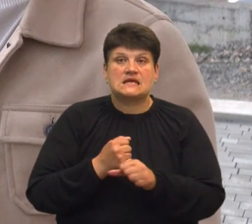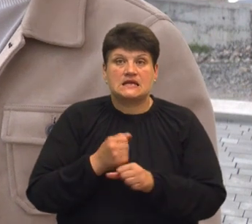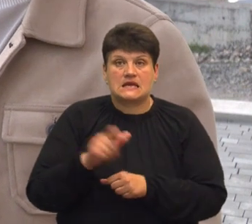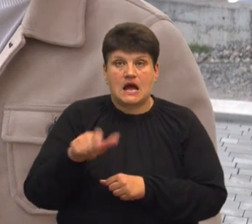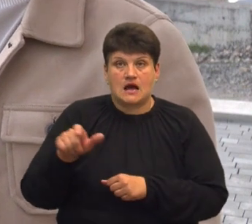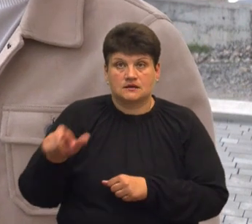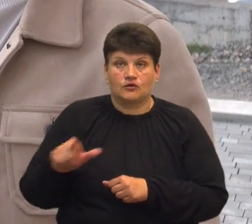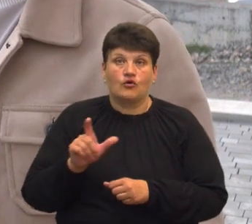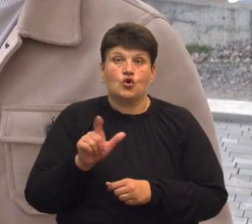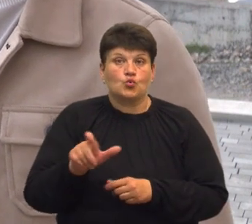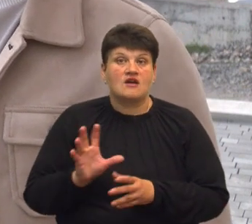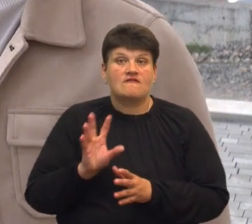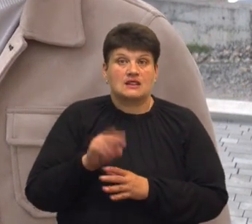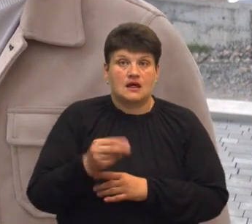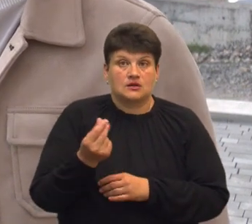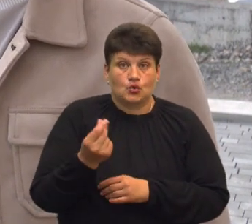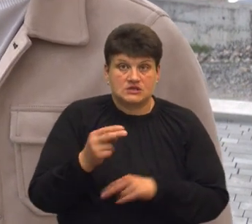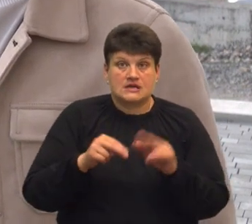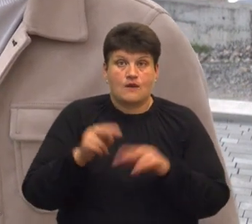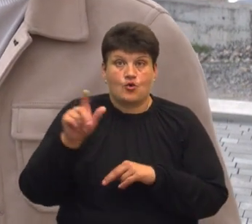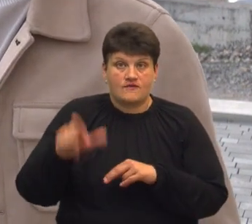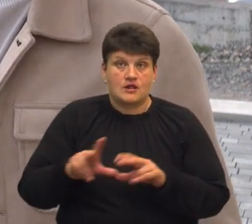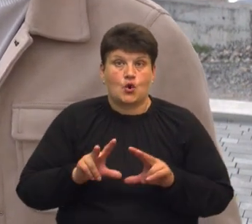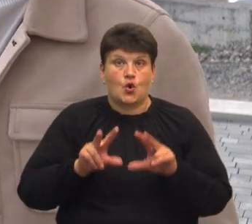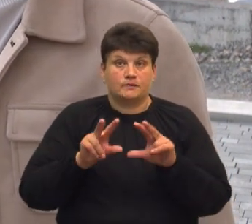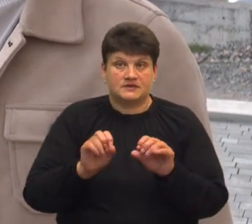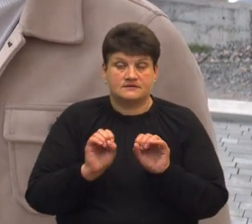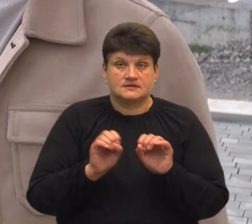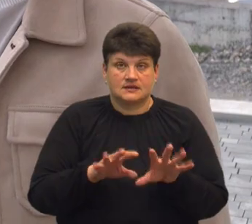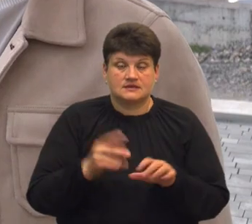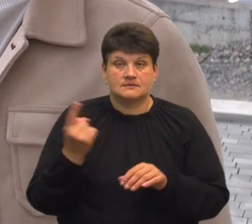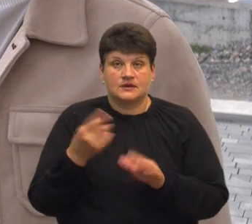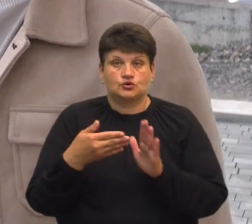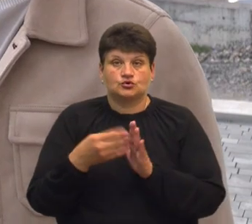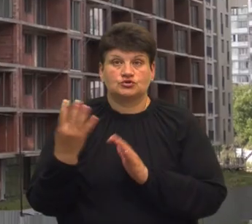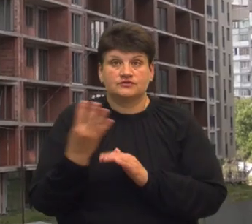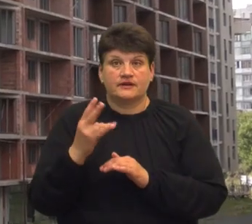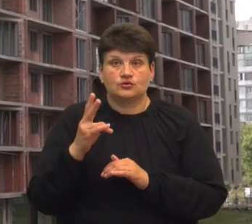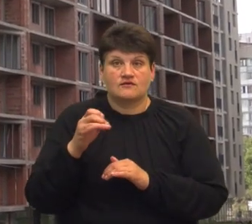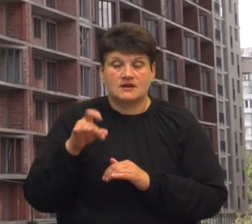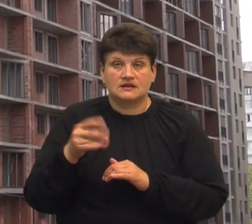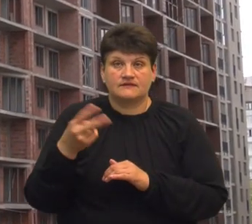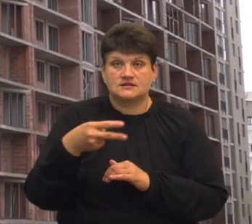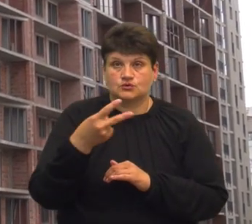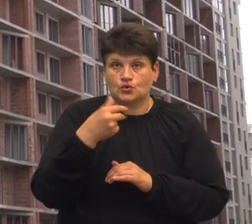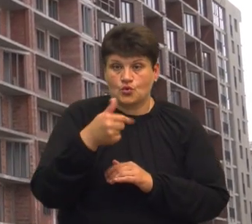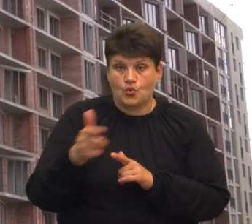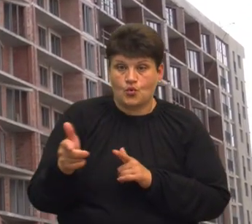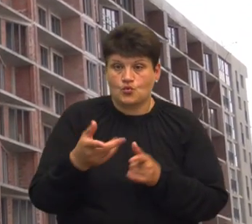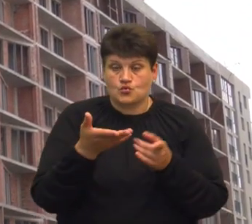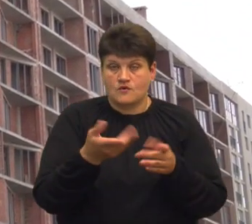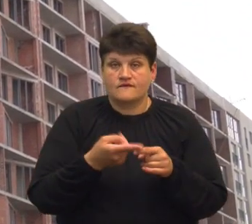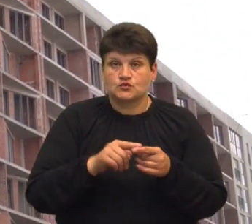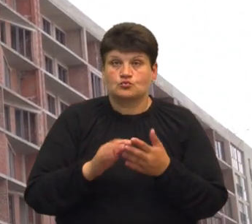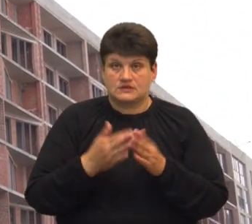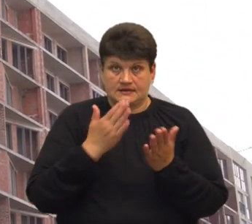будинок. Забудівельник обіцяв здати цей будинок з 1 по 4 квартал 2022 року. Будова в ось такому стані, в якому зараз вона